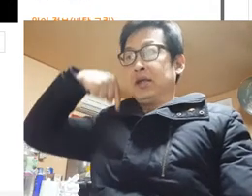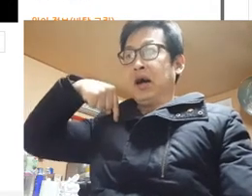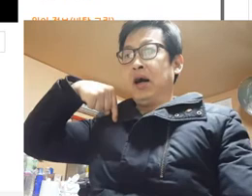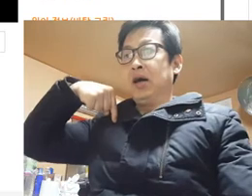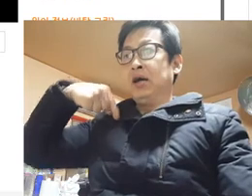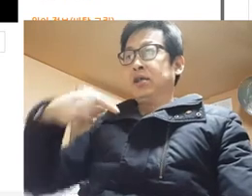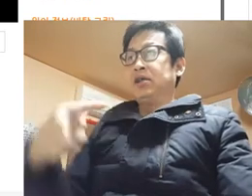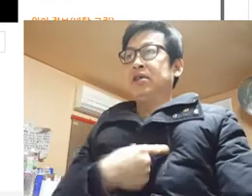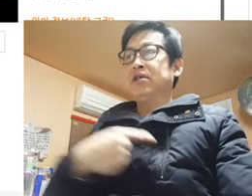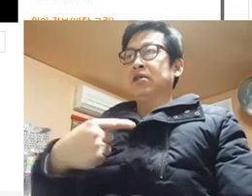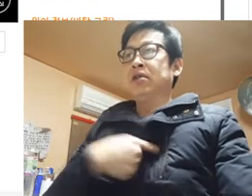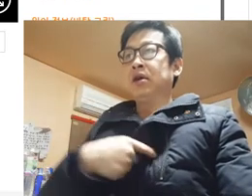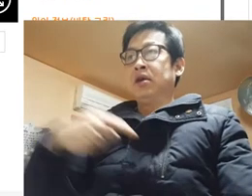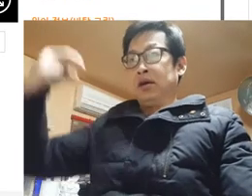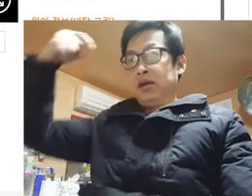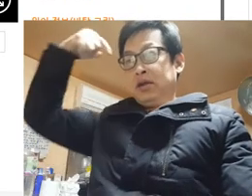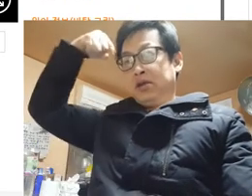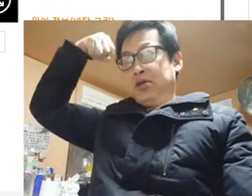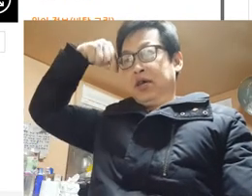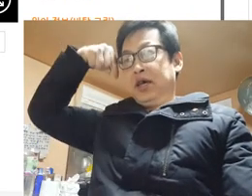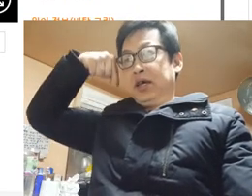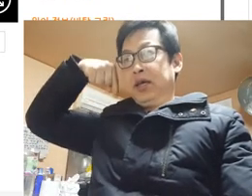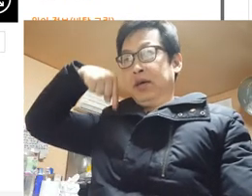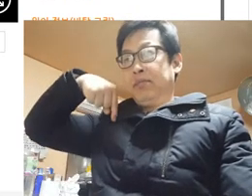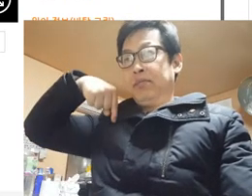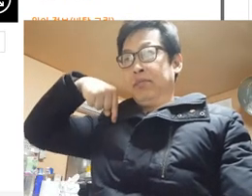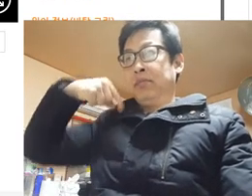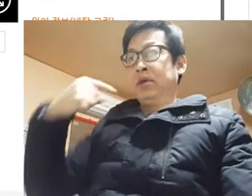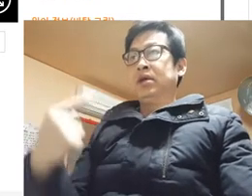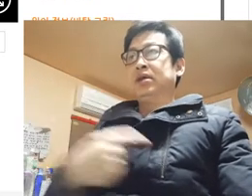싫다 싫은 느낌